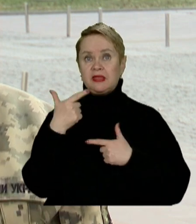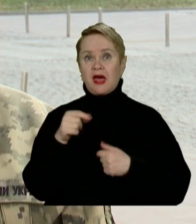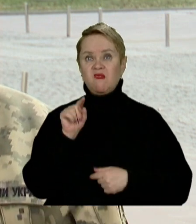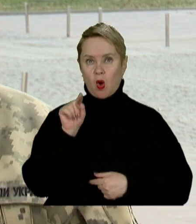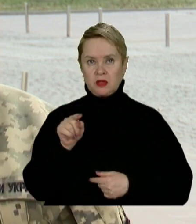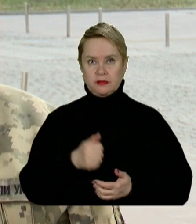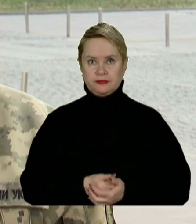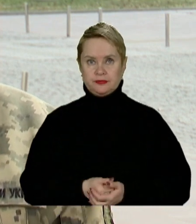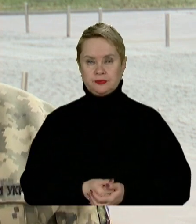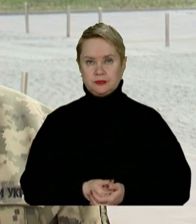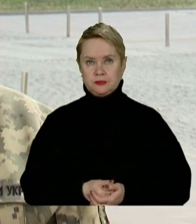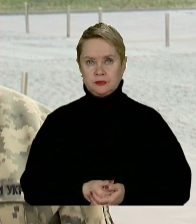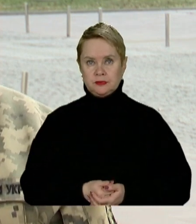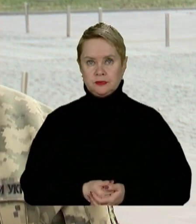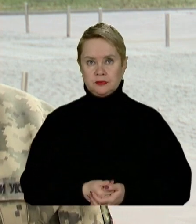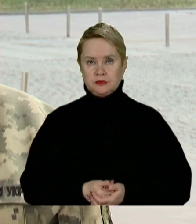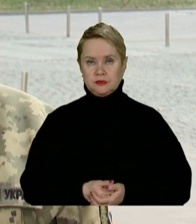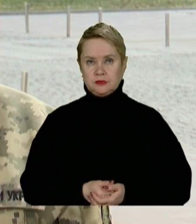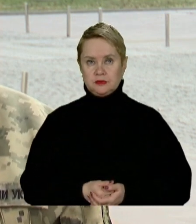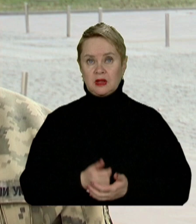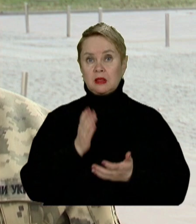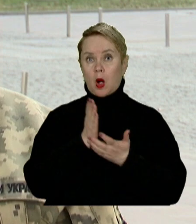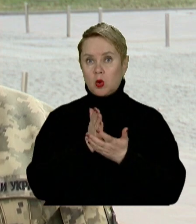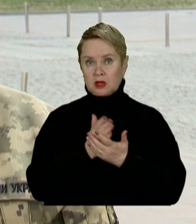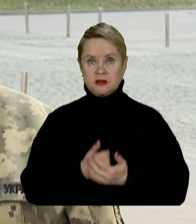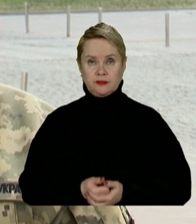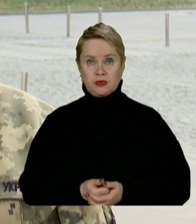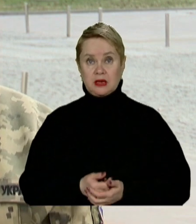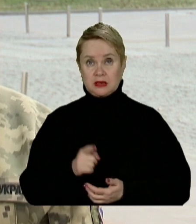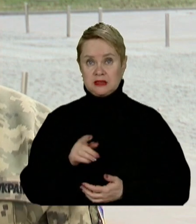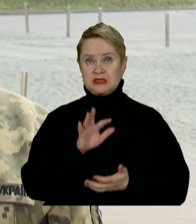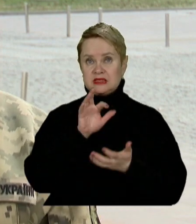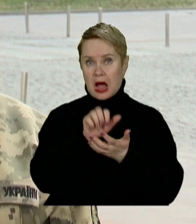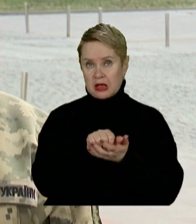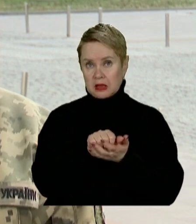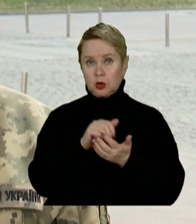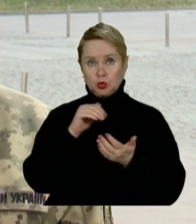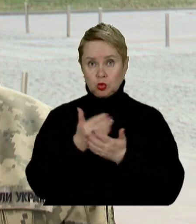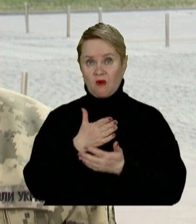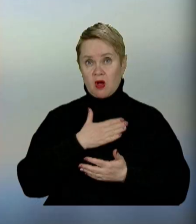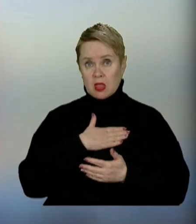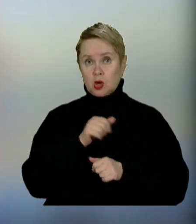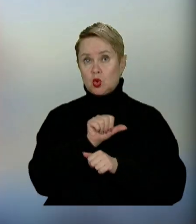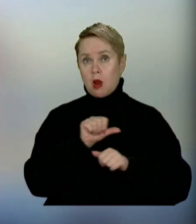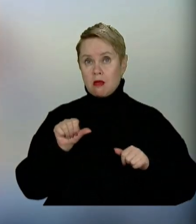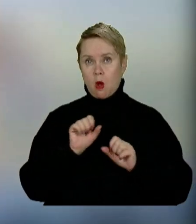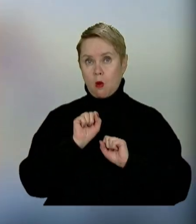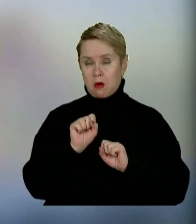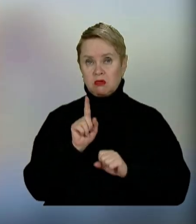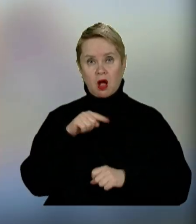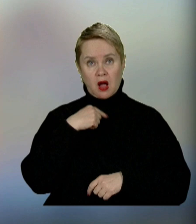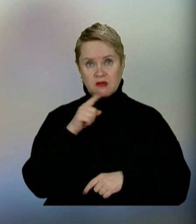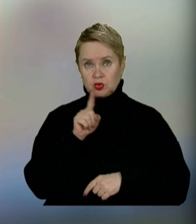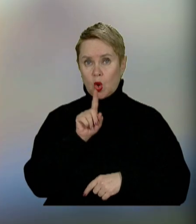вони знаходились. Тобто зайняли знову нашу лінію оборони. Утім,